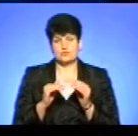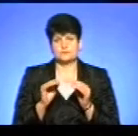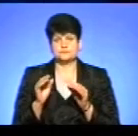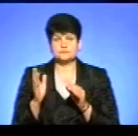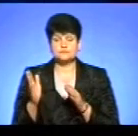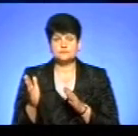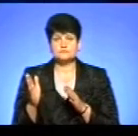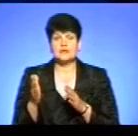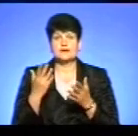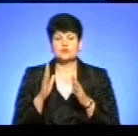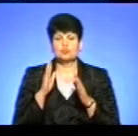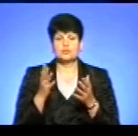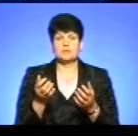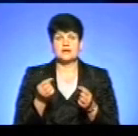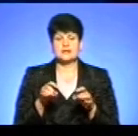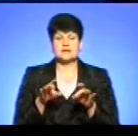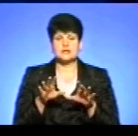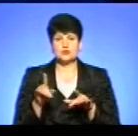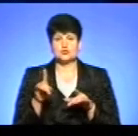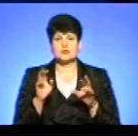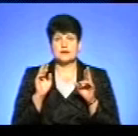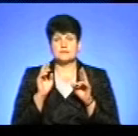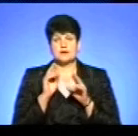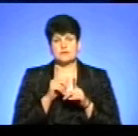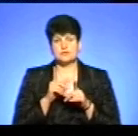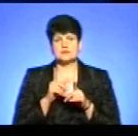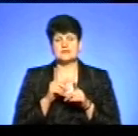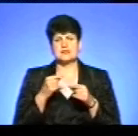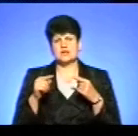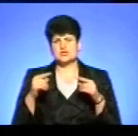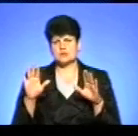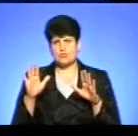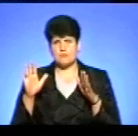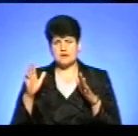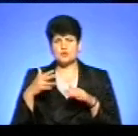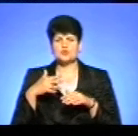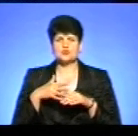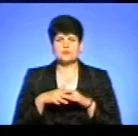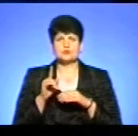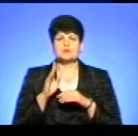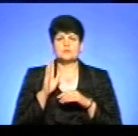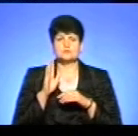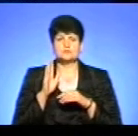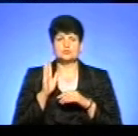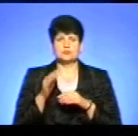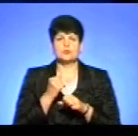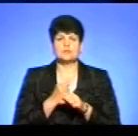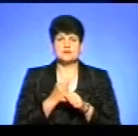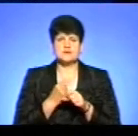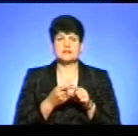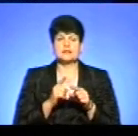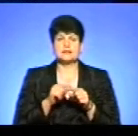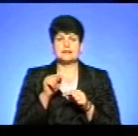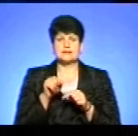І якщо будуть прийняті рішення щодо неправомірності чи інші якісь моменти, то зрозуміло, що ми будемо тоді працювати над